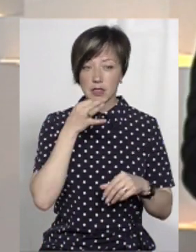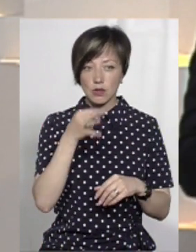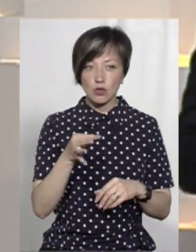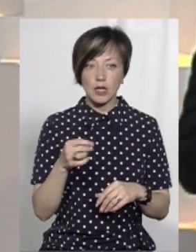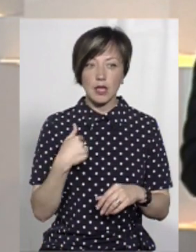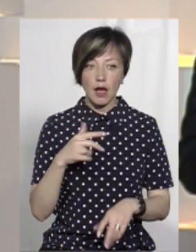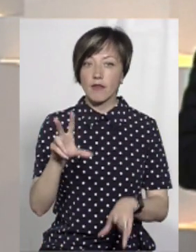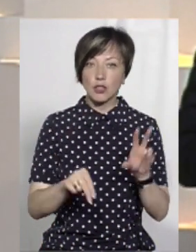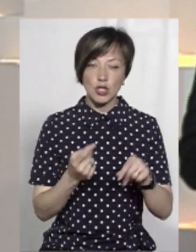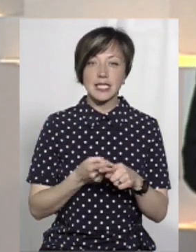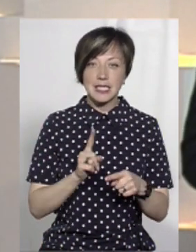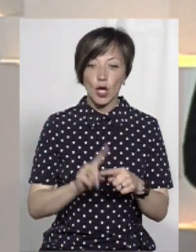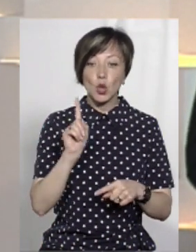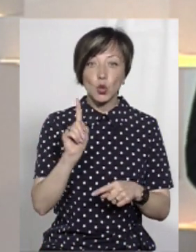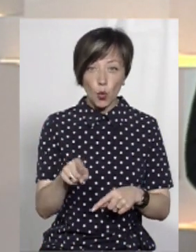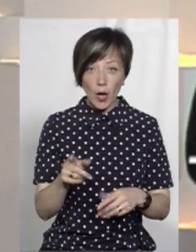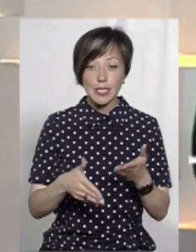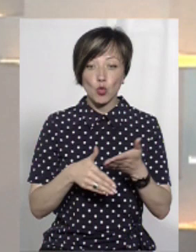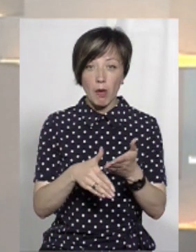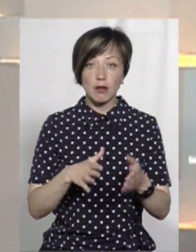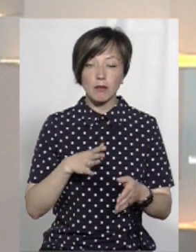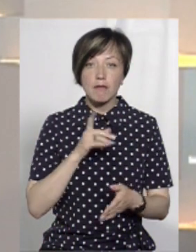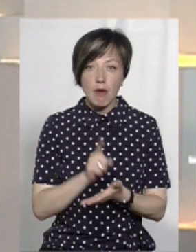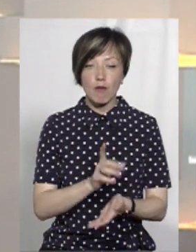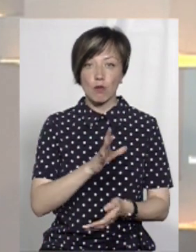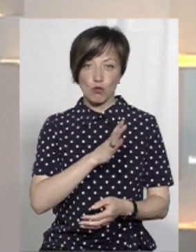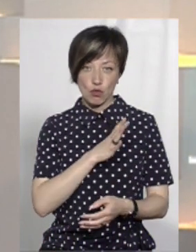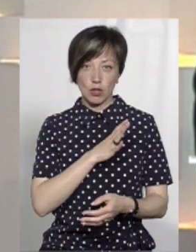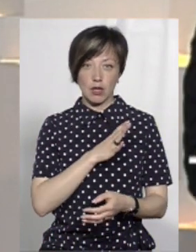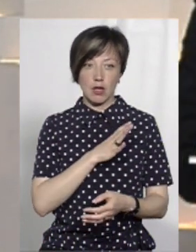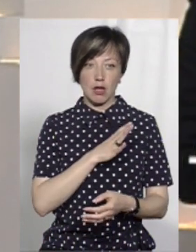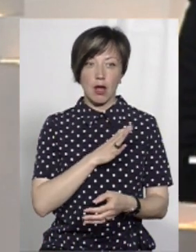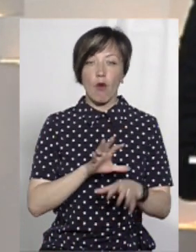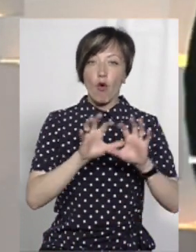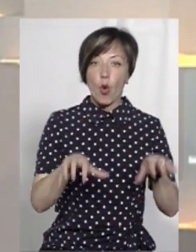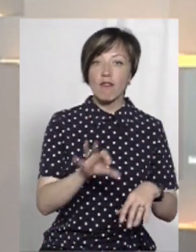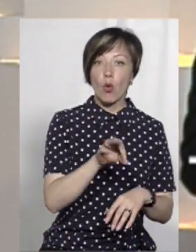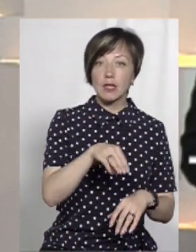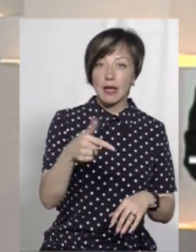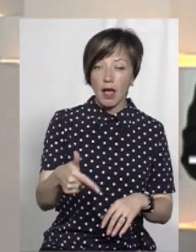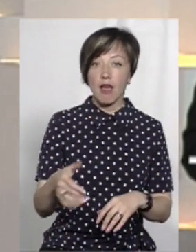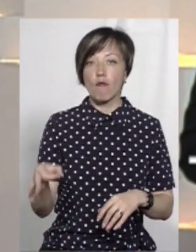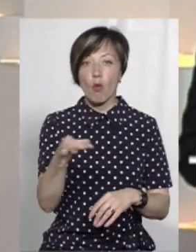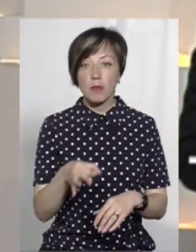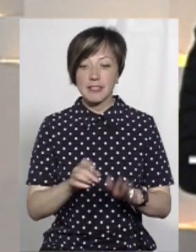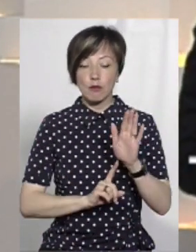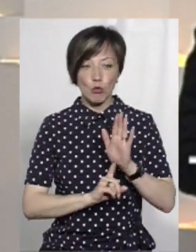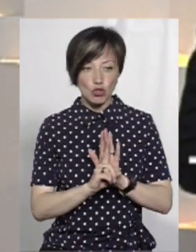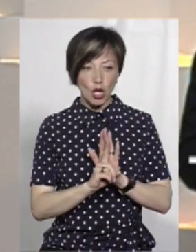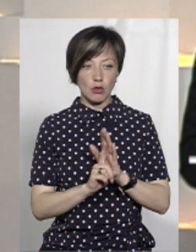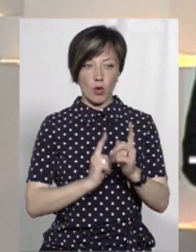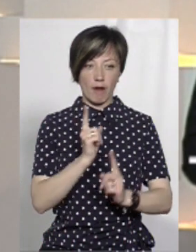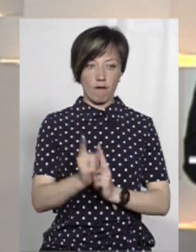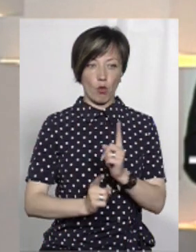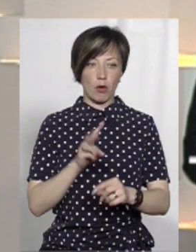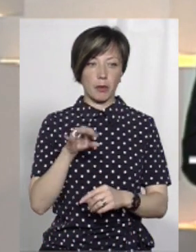скажу, що я рахую, що це той інструмент, який мав би бути у голів ОТГ і взагалі у області від початку